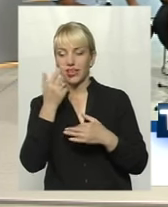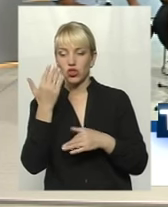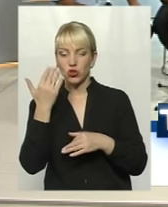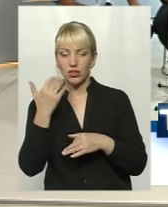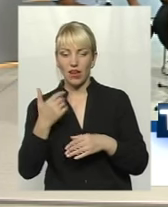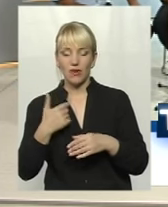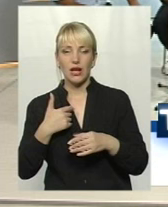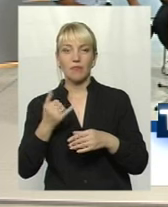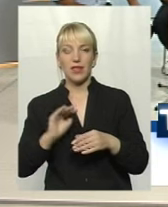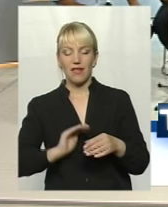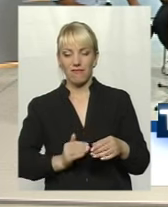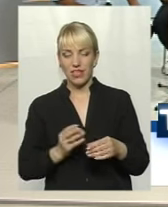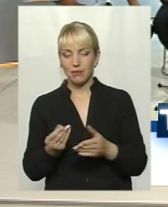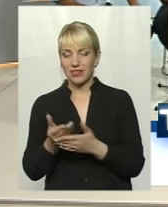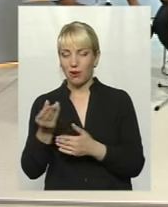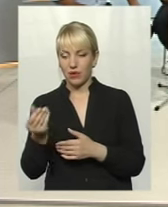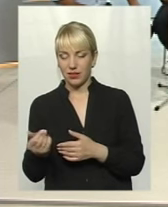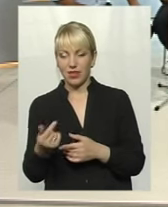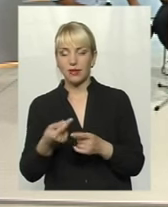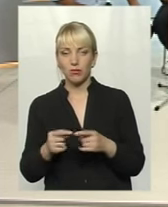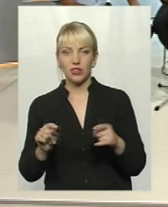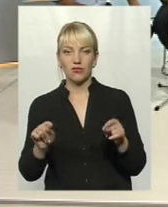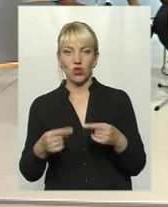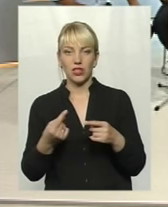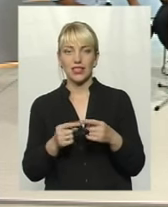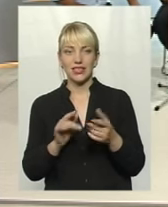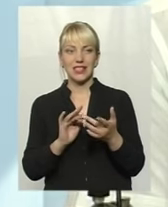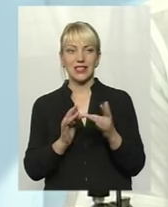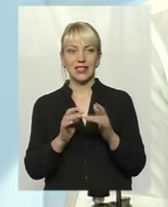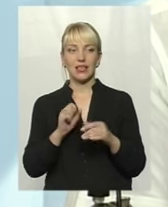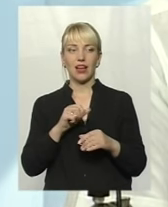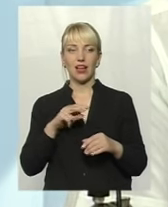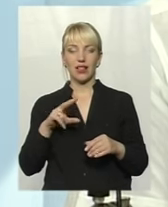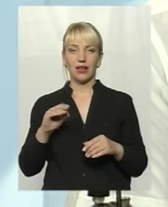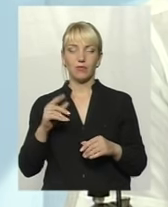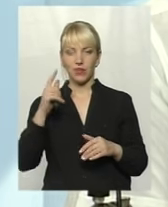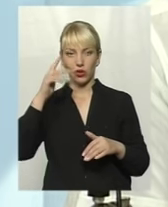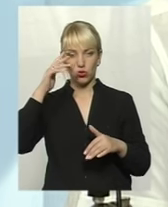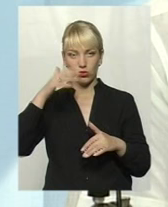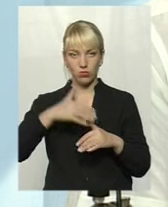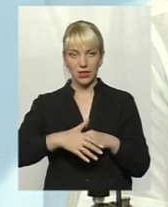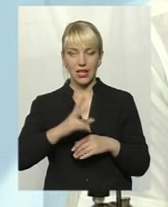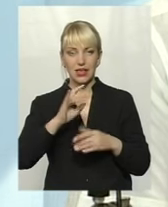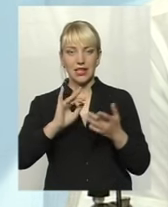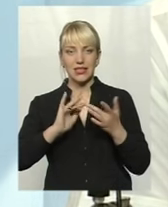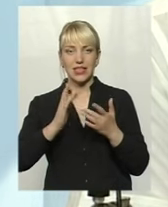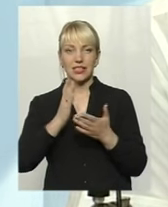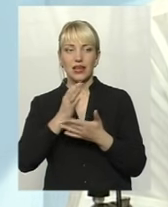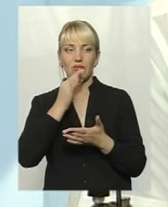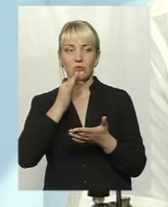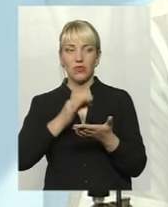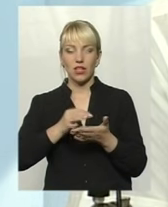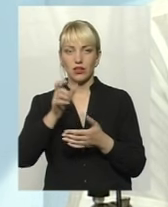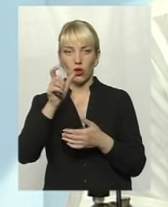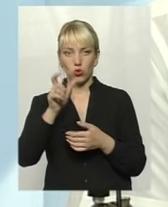силами ми не могли його створити. Але з часу ми його створили, він є. Але, розумієте, на сайт є відповідальна особа,